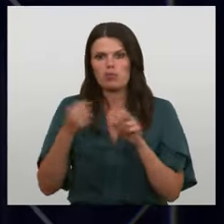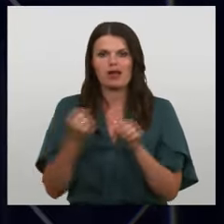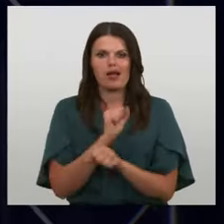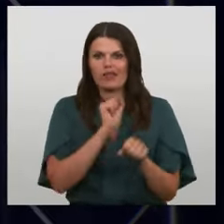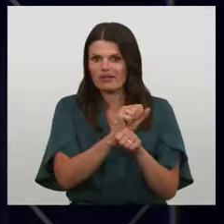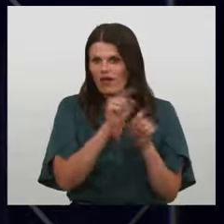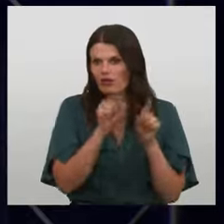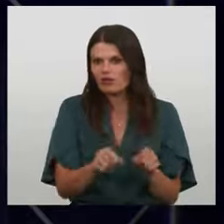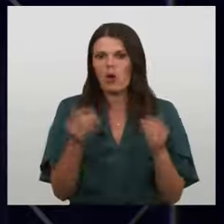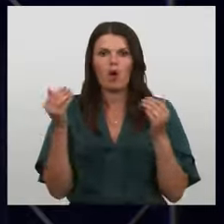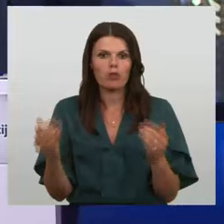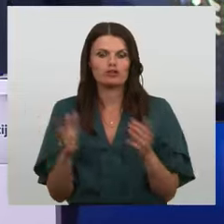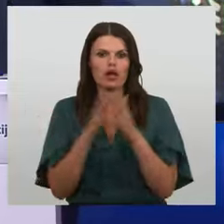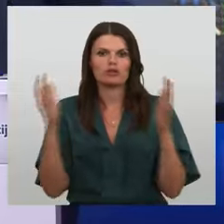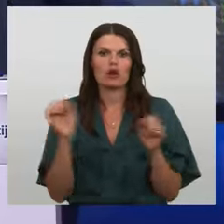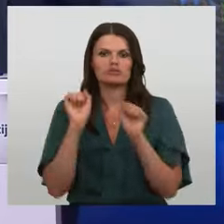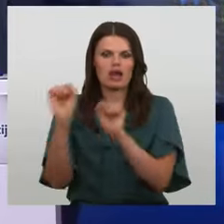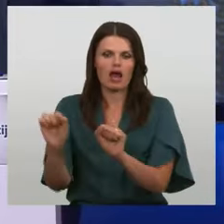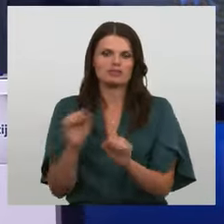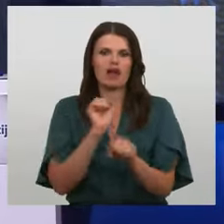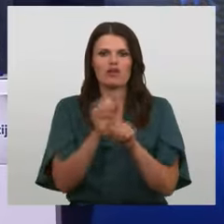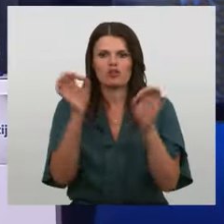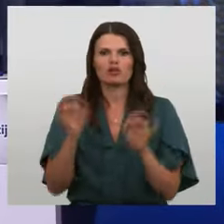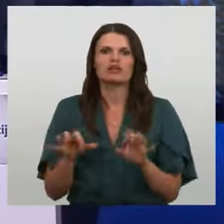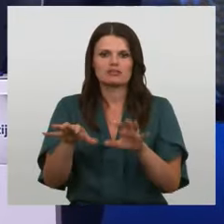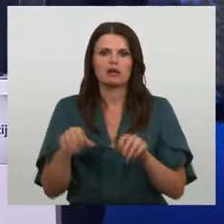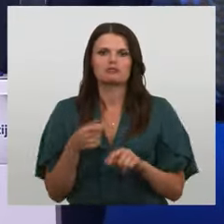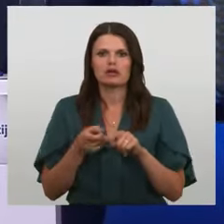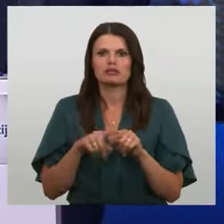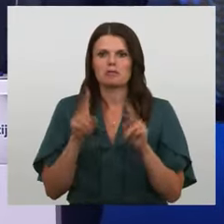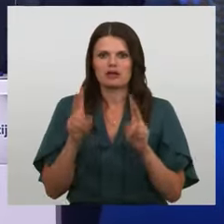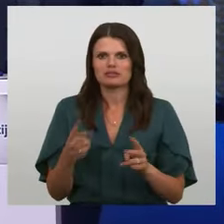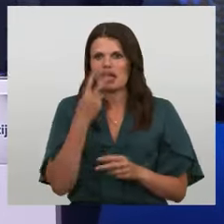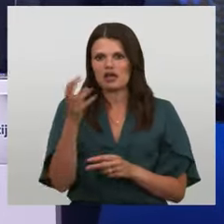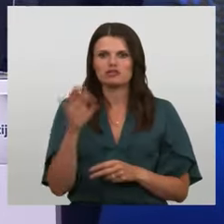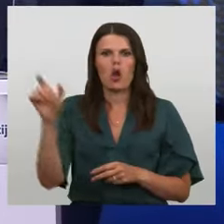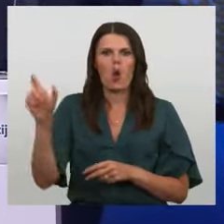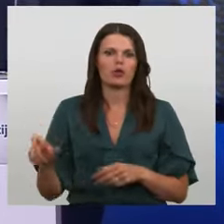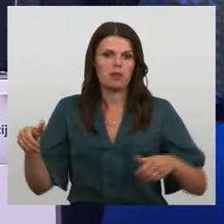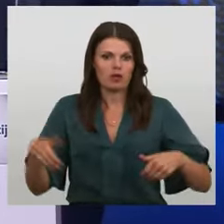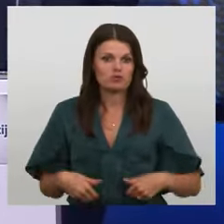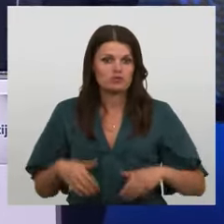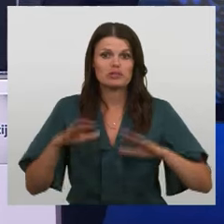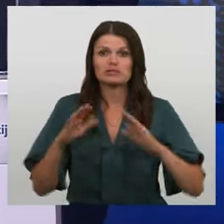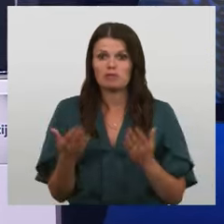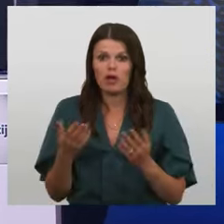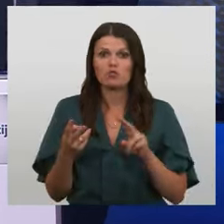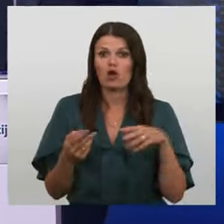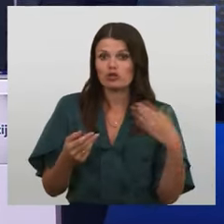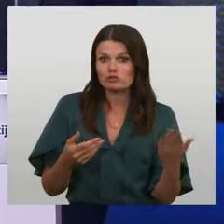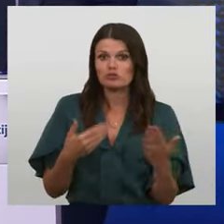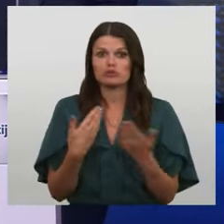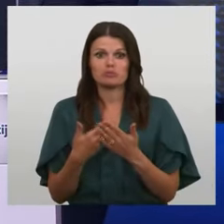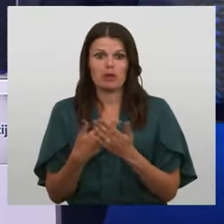pašlaik daudzi aizstāv šī veto tiesība atņemšana, tāpēc, ka vienkārši redz, kā Orbāns uzvedās. Bet no otras puses, protams, ja mēs